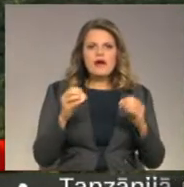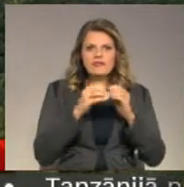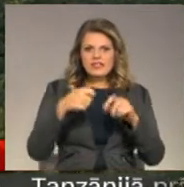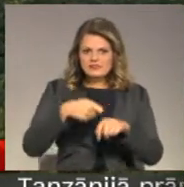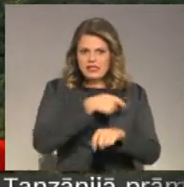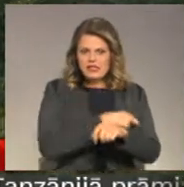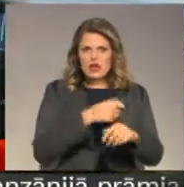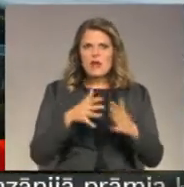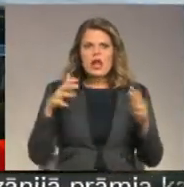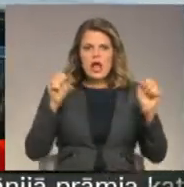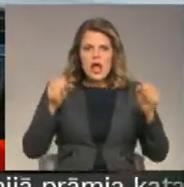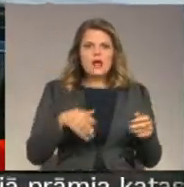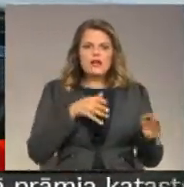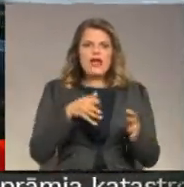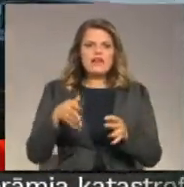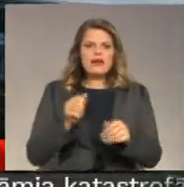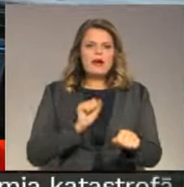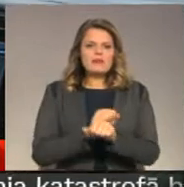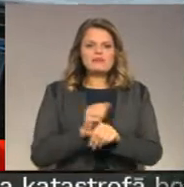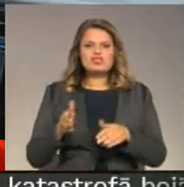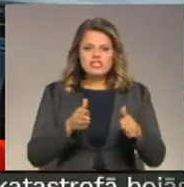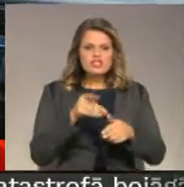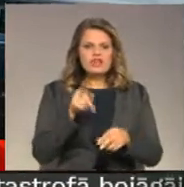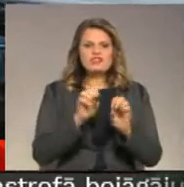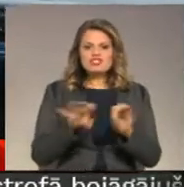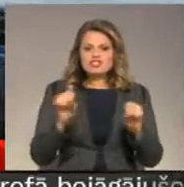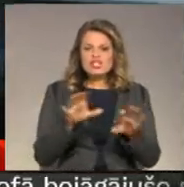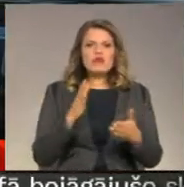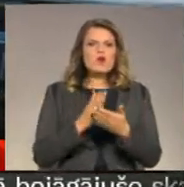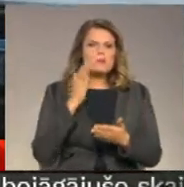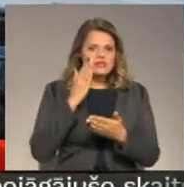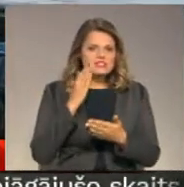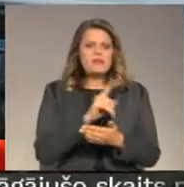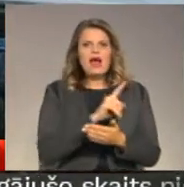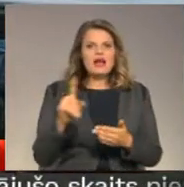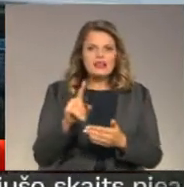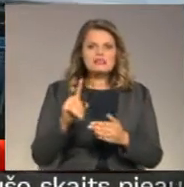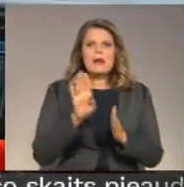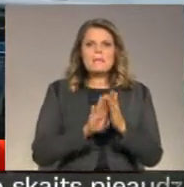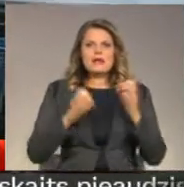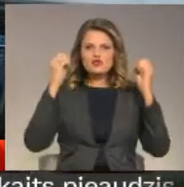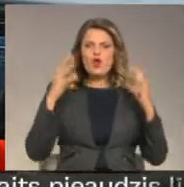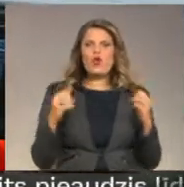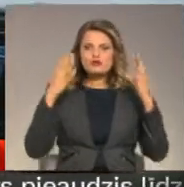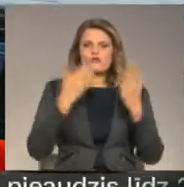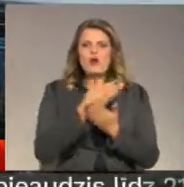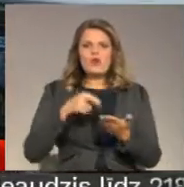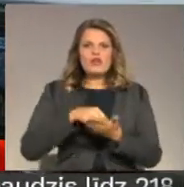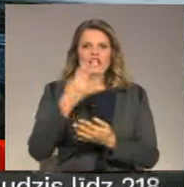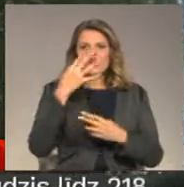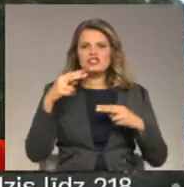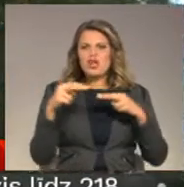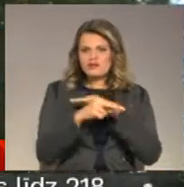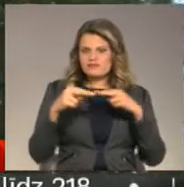kilometru lielāks ātrums ietekmē bremzēšanas ceļu. Viņš skaidro, ka visbīstamākās ir neregulējums gājai pārējas, kur jāšķērso četras